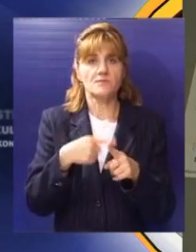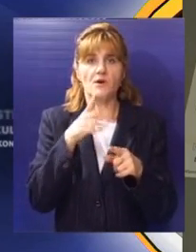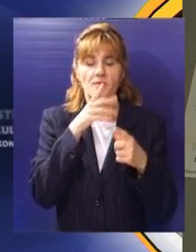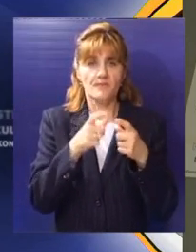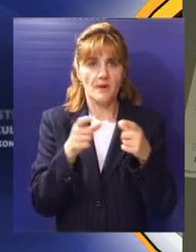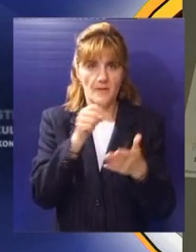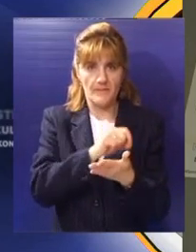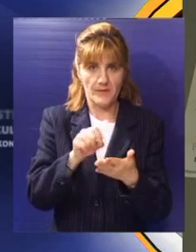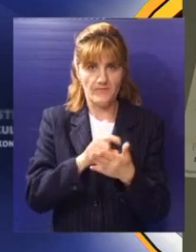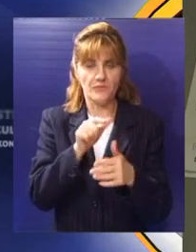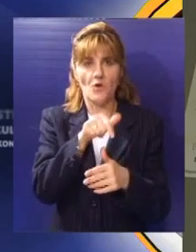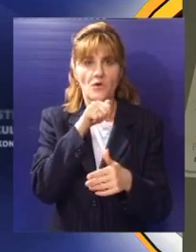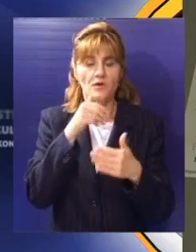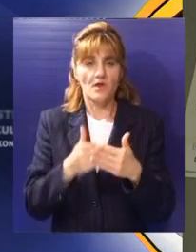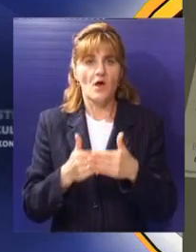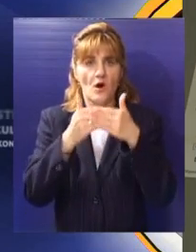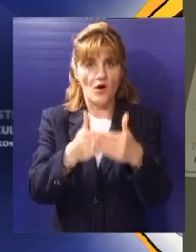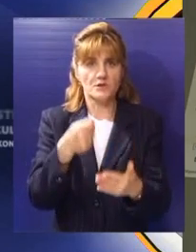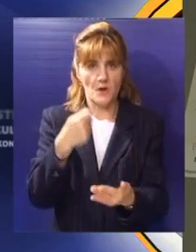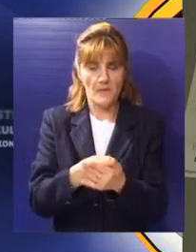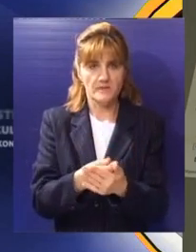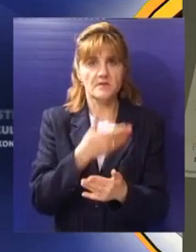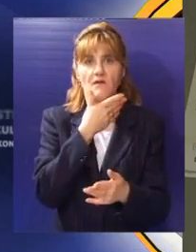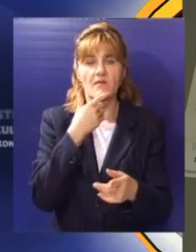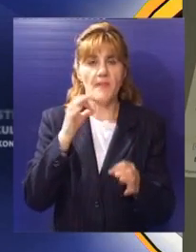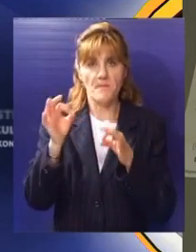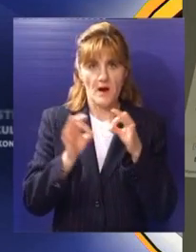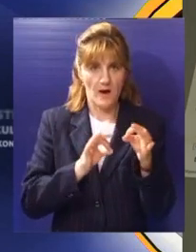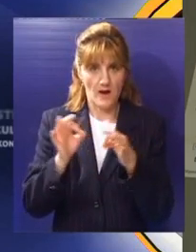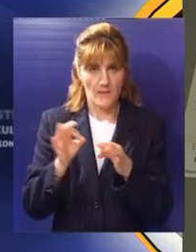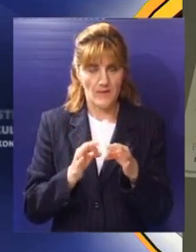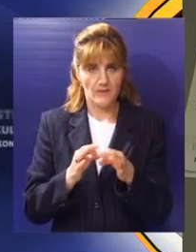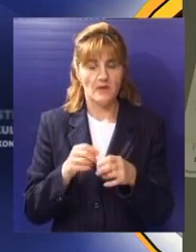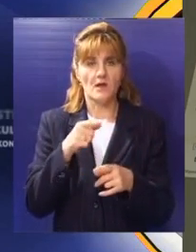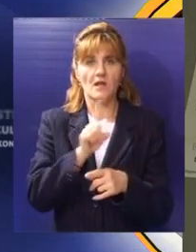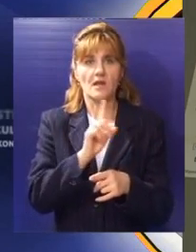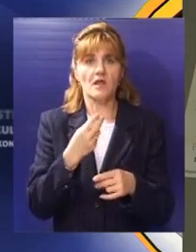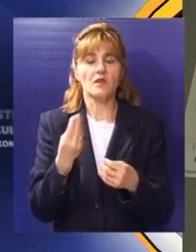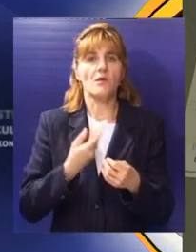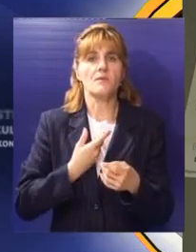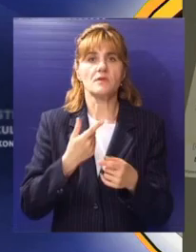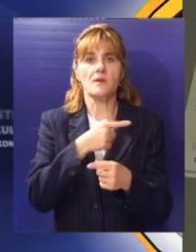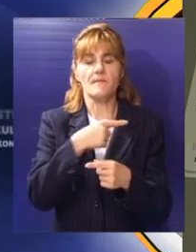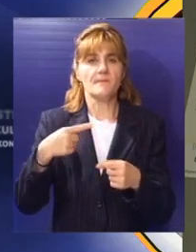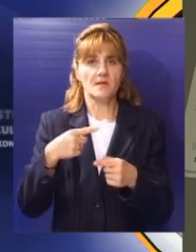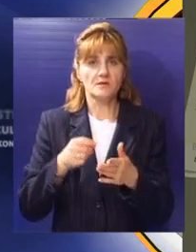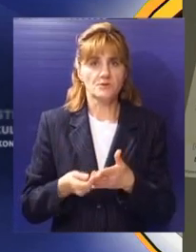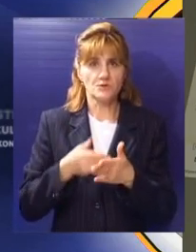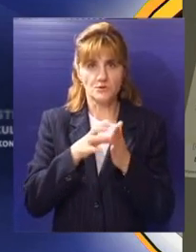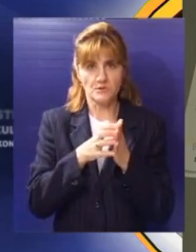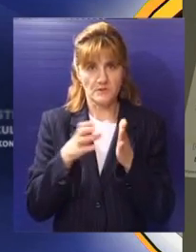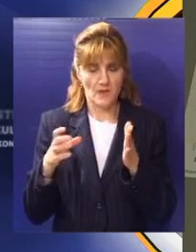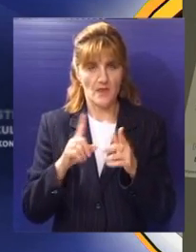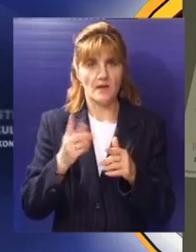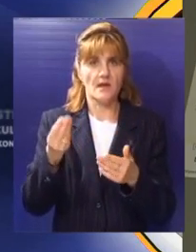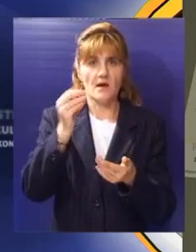Kao prednosti čekova navedeni su odloženo plaćanje bez kamate, minimizirana mogućnost ulaska u nedozvoljeni minus, ne